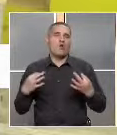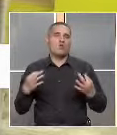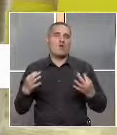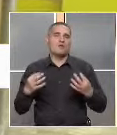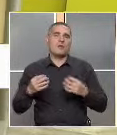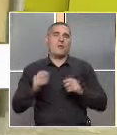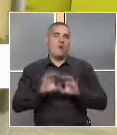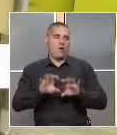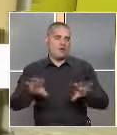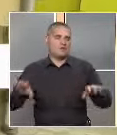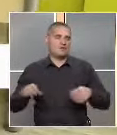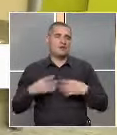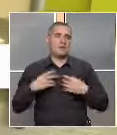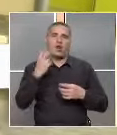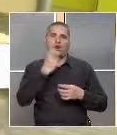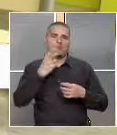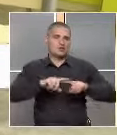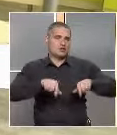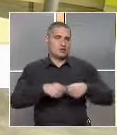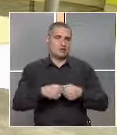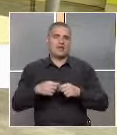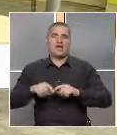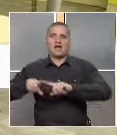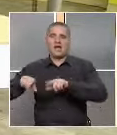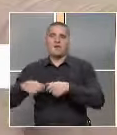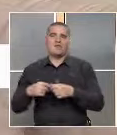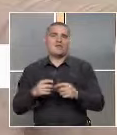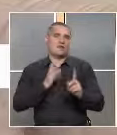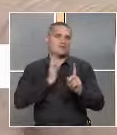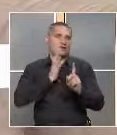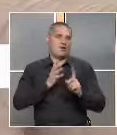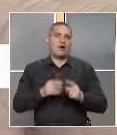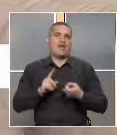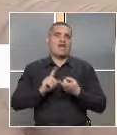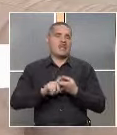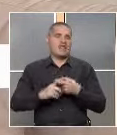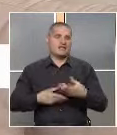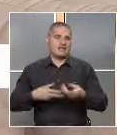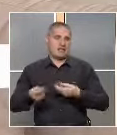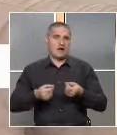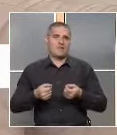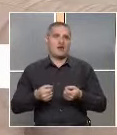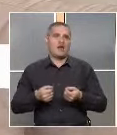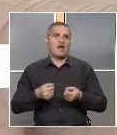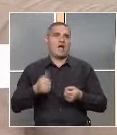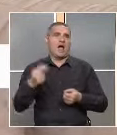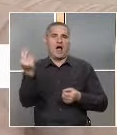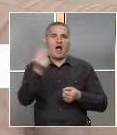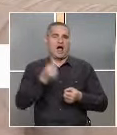кабинети, логопедични, кабинет на психолога, арт-терапия, кинезитерапия, зала,